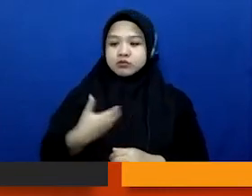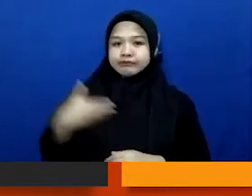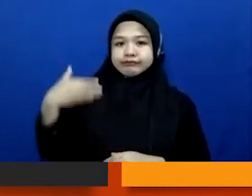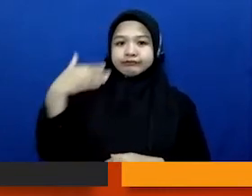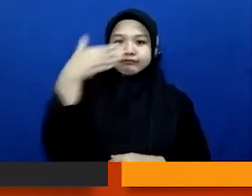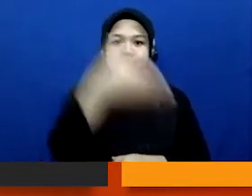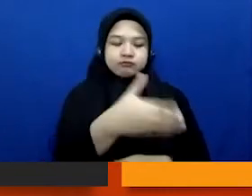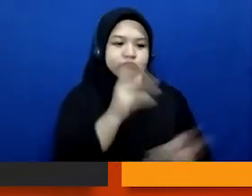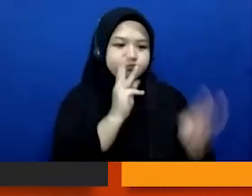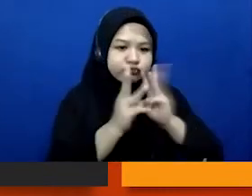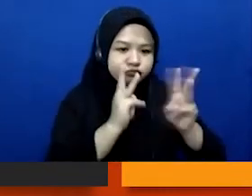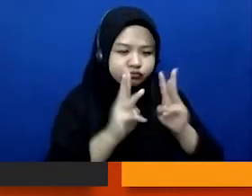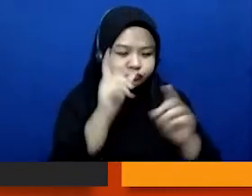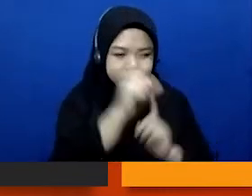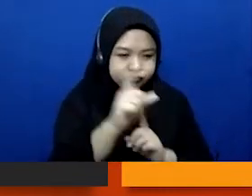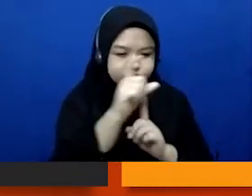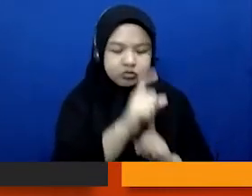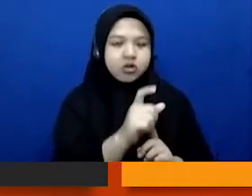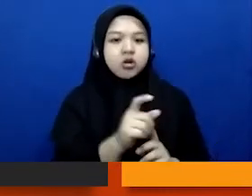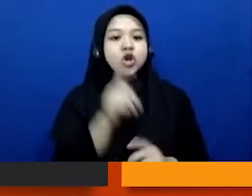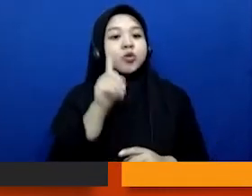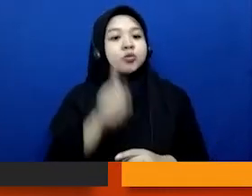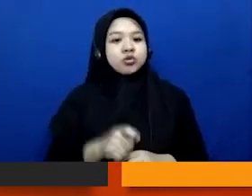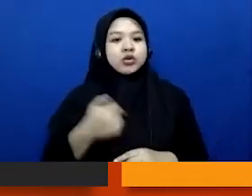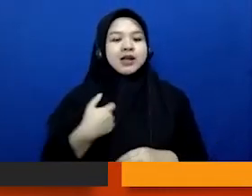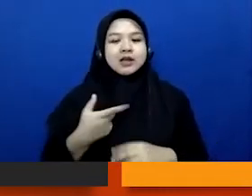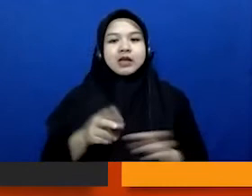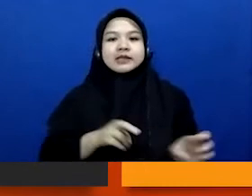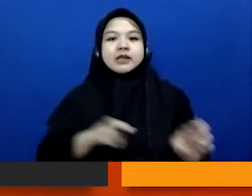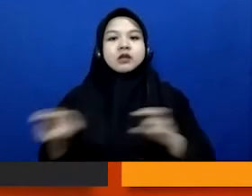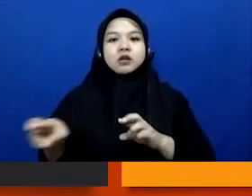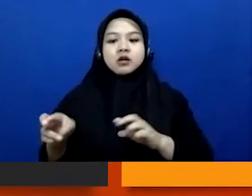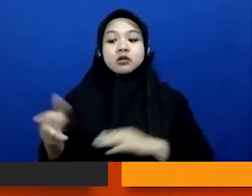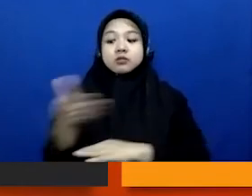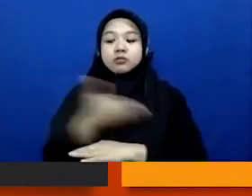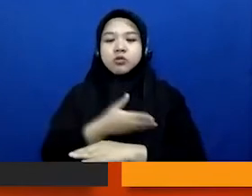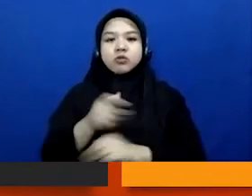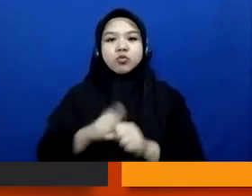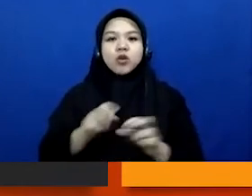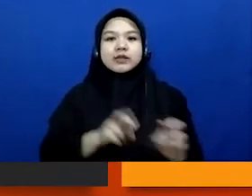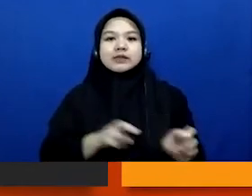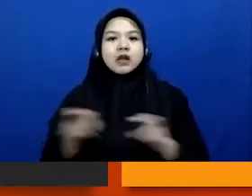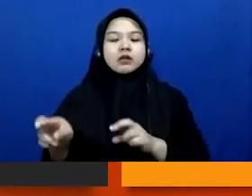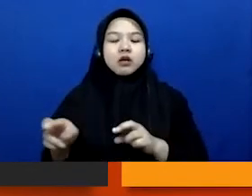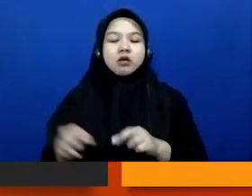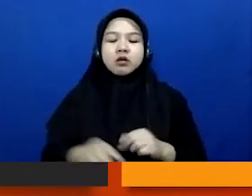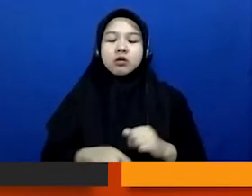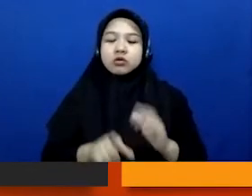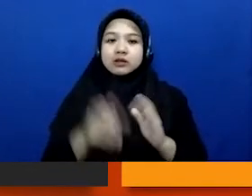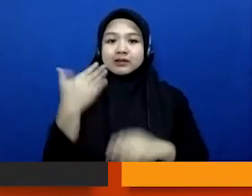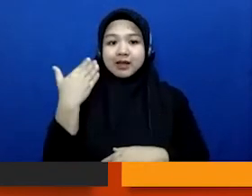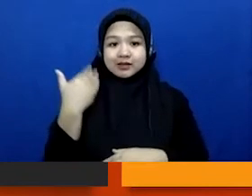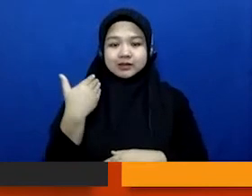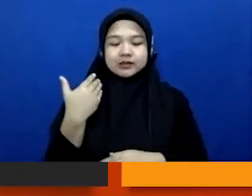melakukan investigasi perlu ada yang namanya perencanaan seperti tadi ketika sebelum sesi ini